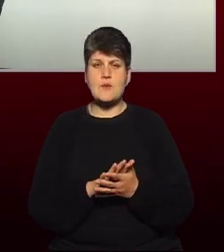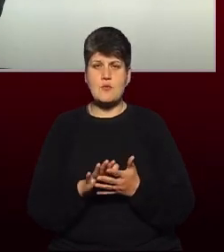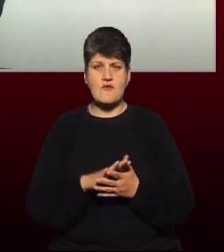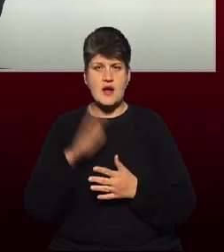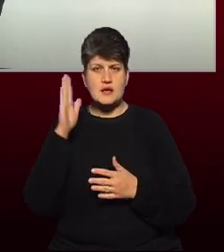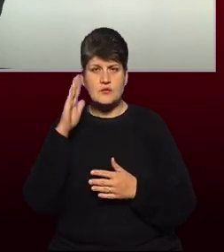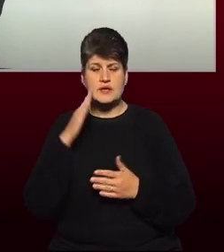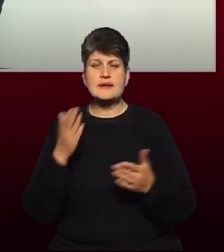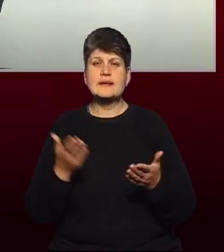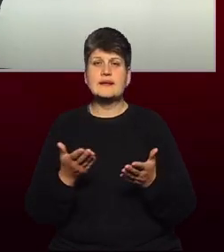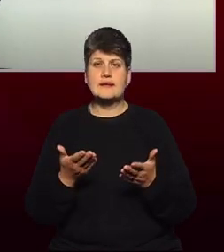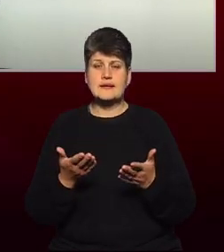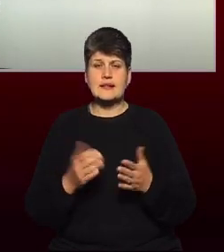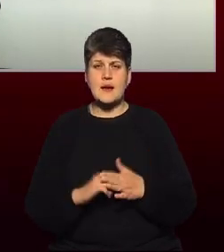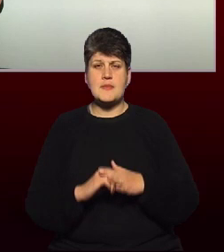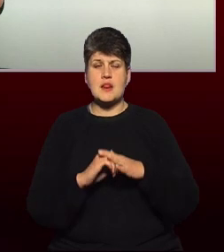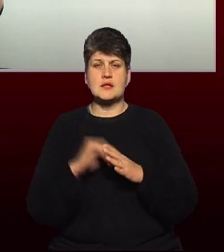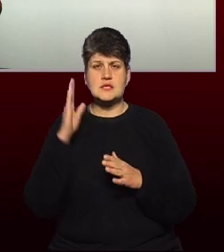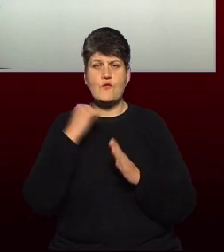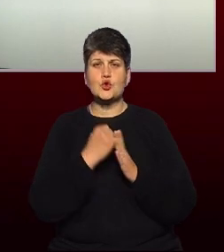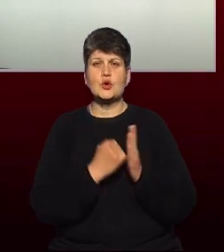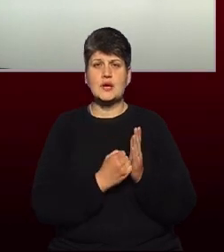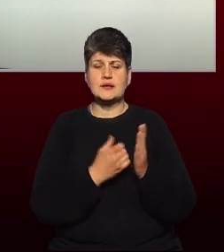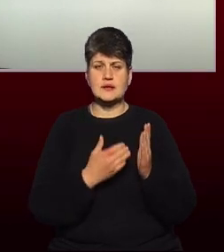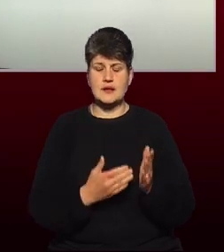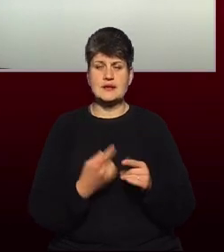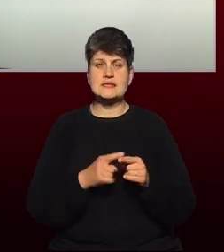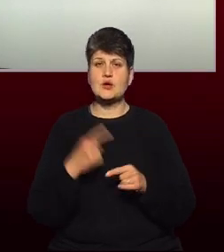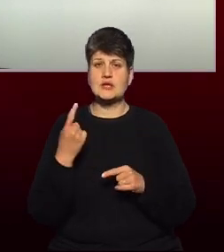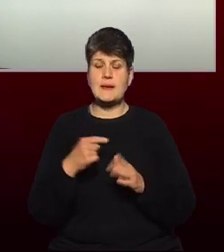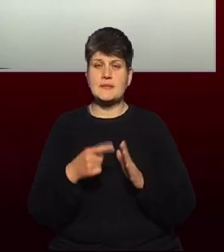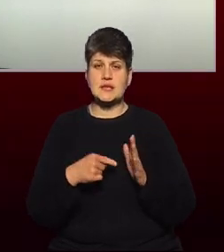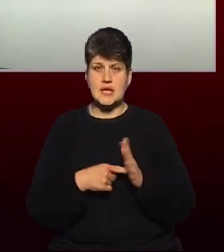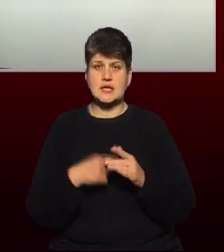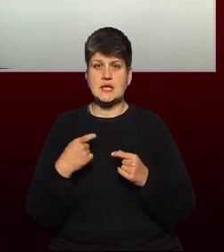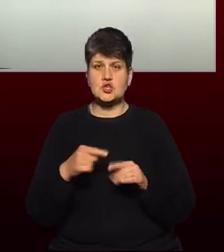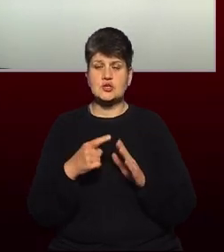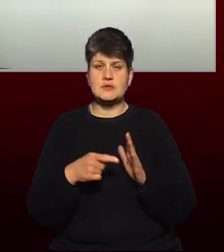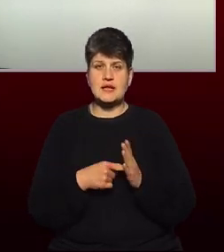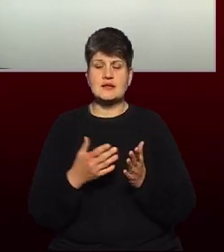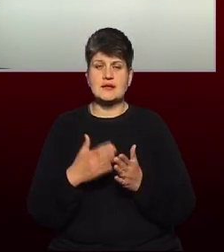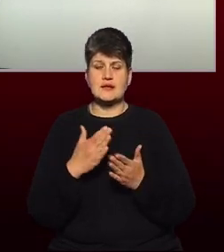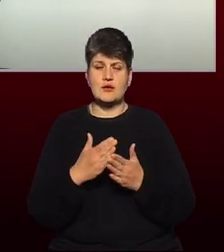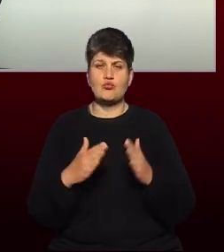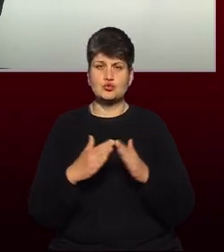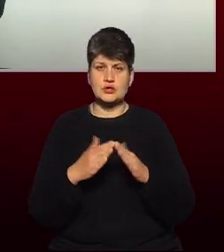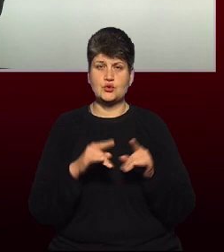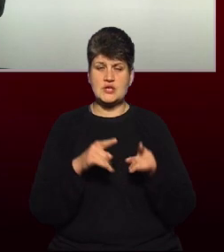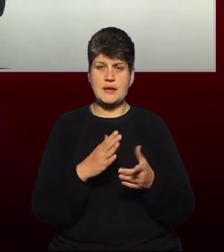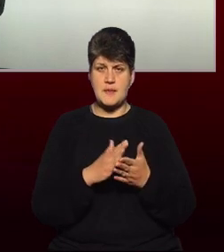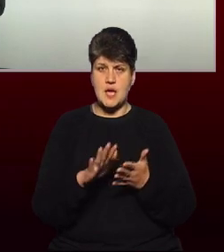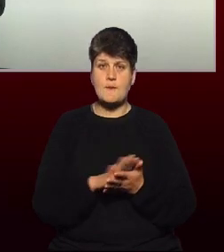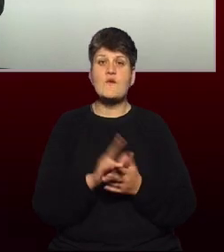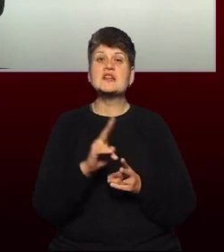які на балансі водоканалу, тобто це одне питання. Інше питання – ті, які в межах будинку, правильно? Тобто їх має промивати хто?